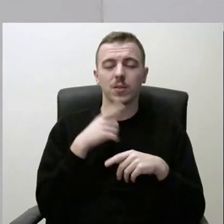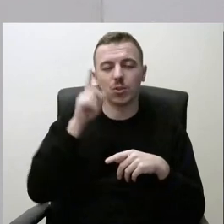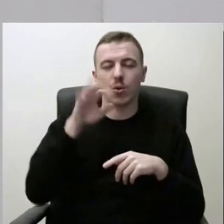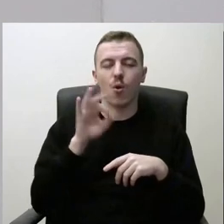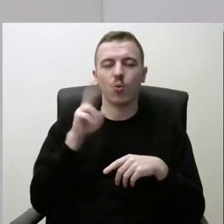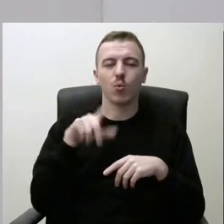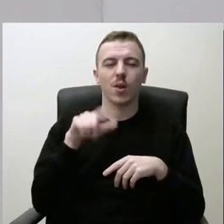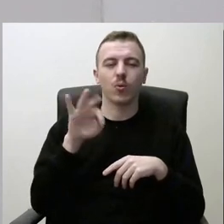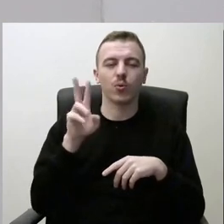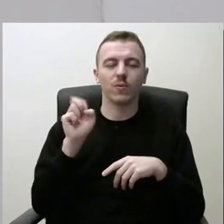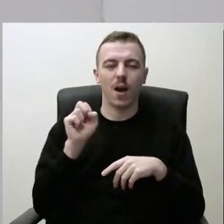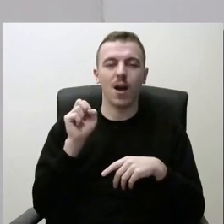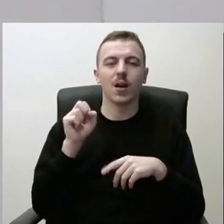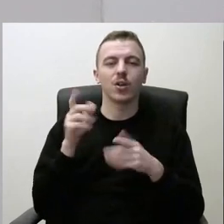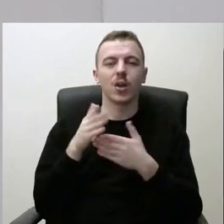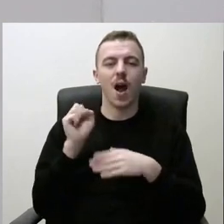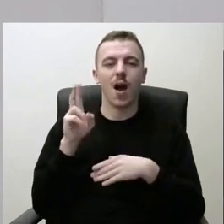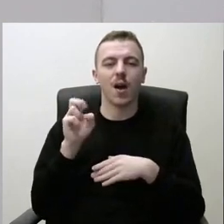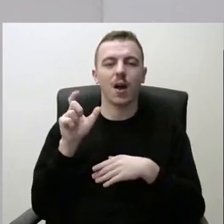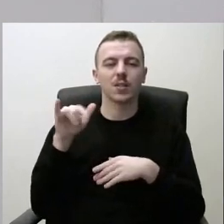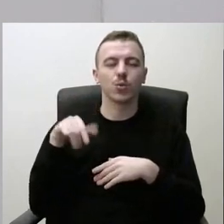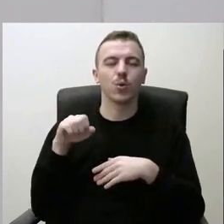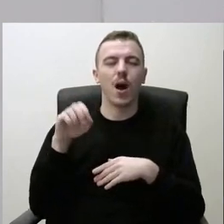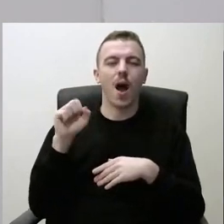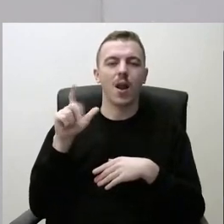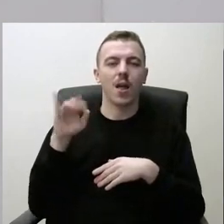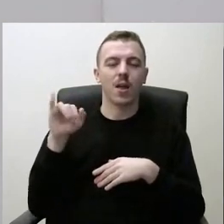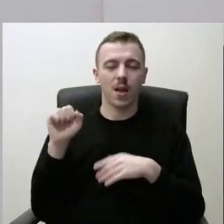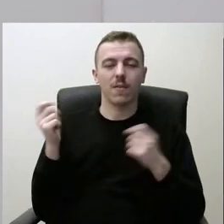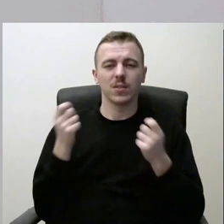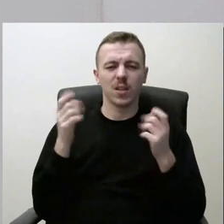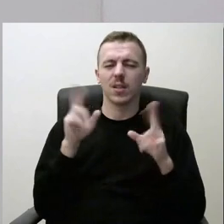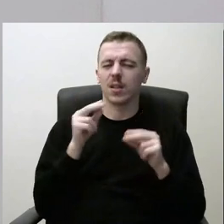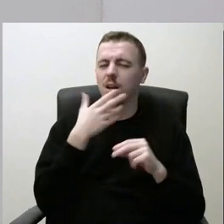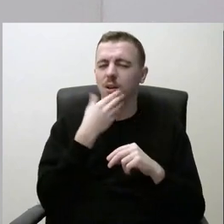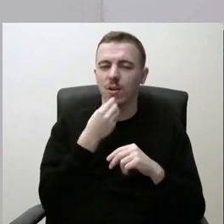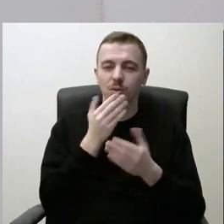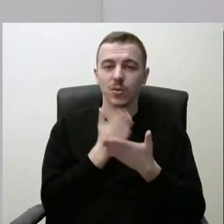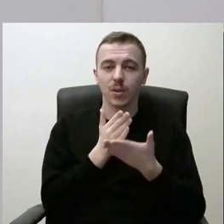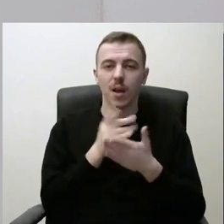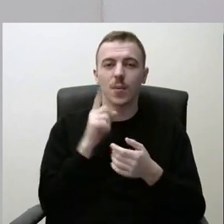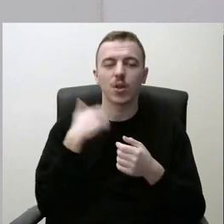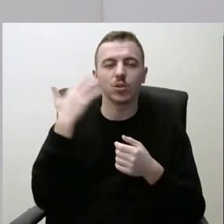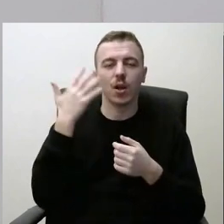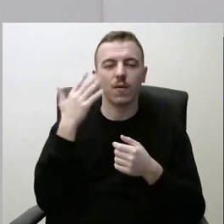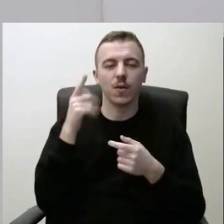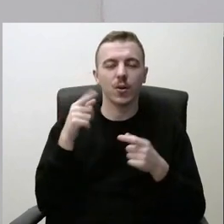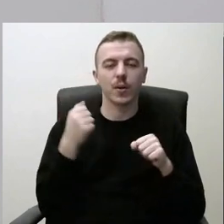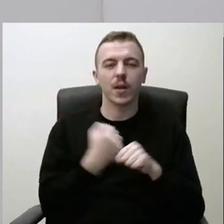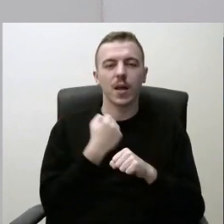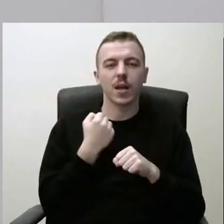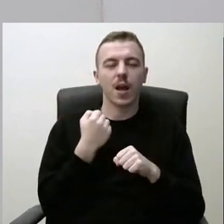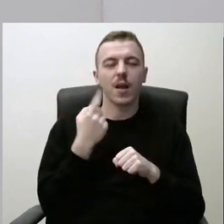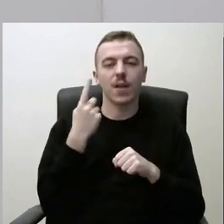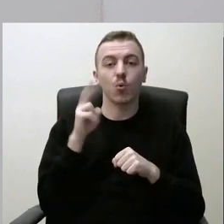akacijų, akacijų alėja, prasme, kuriai jinai vyksta. Tikrai šaunus renginys, bet aš manau, kad reikėtų gal ne vien